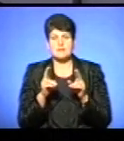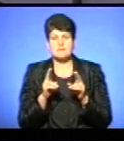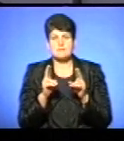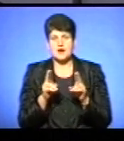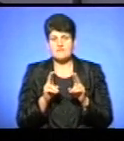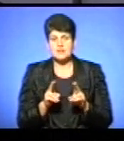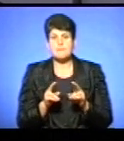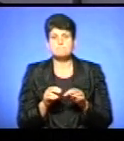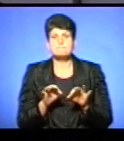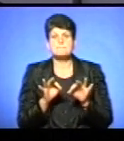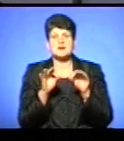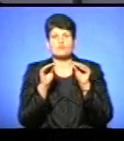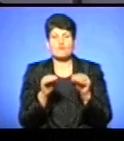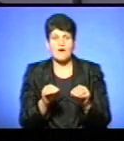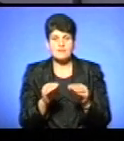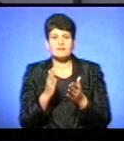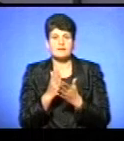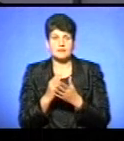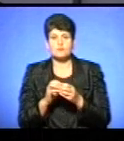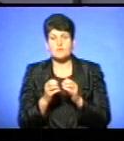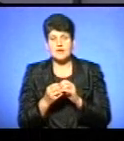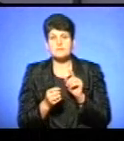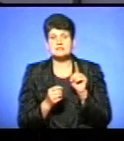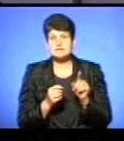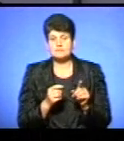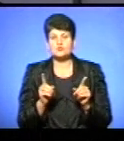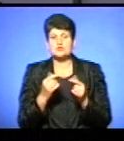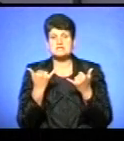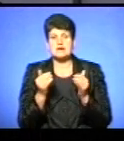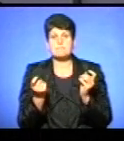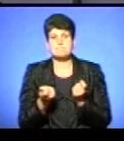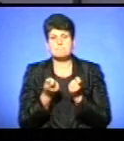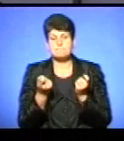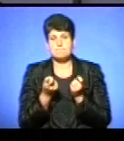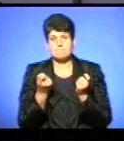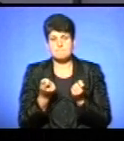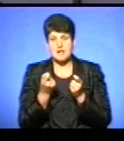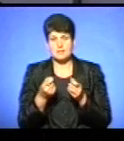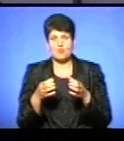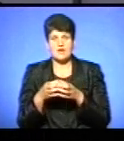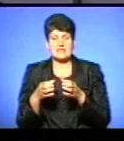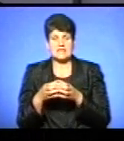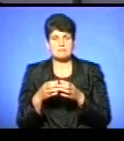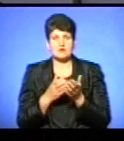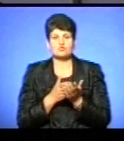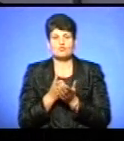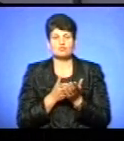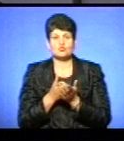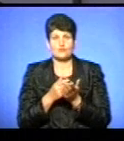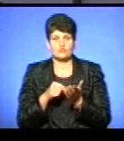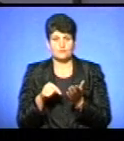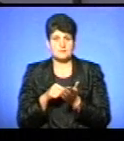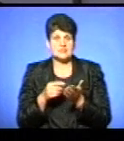але є проблема з тим, що зараз мало екіпажів в місті самому обслуговують